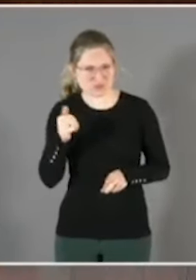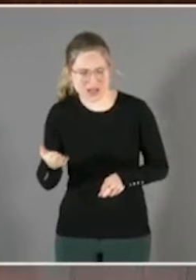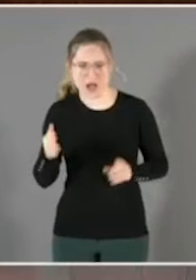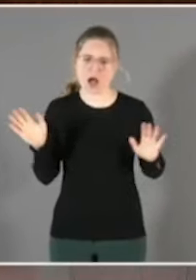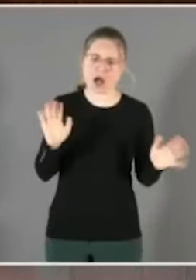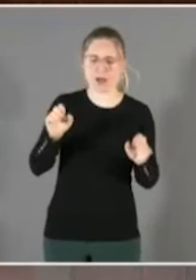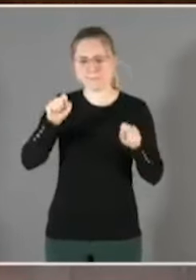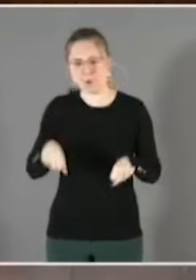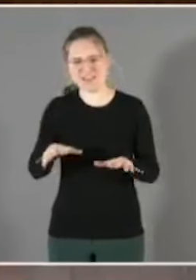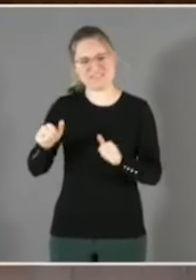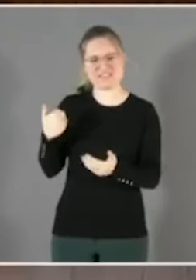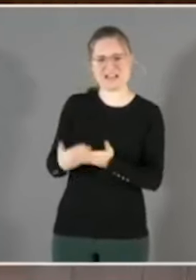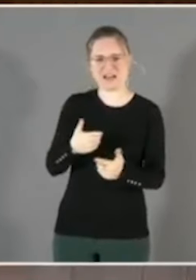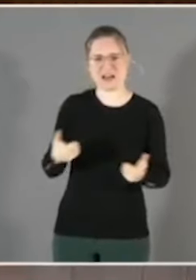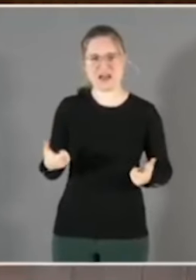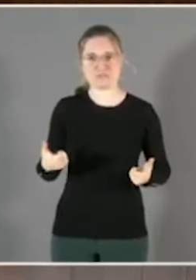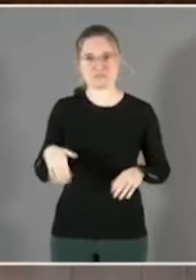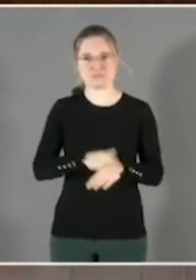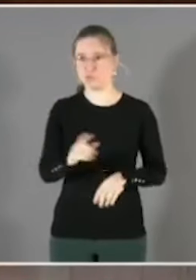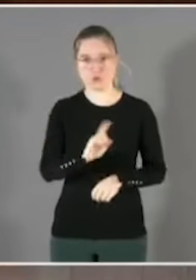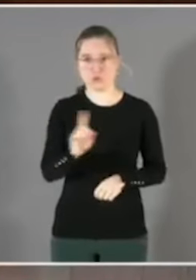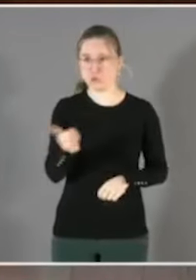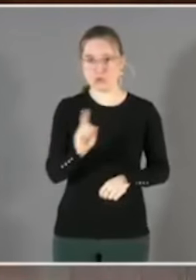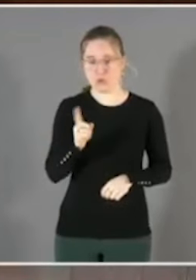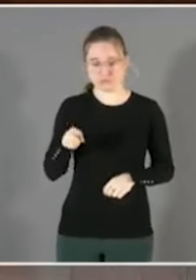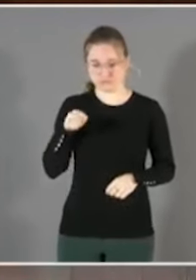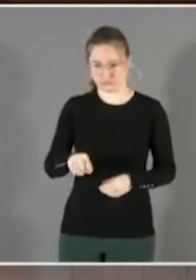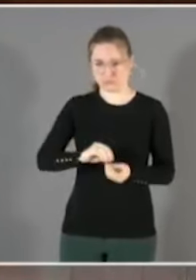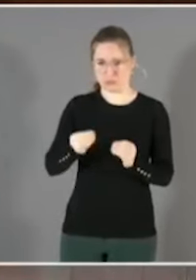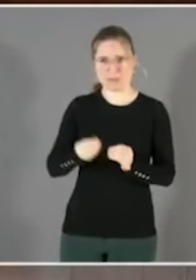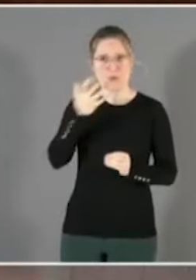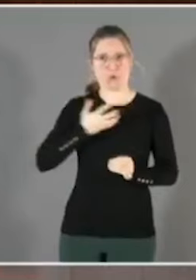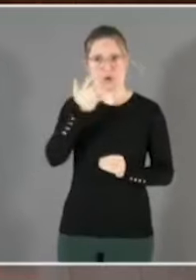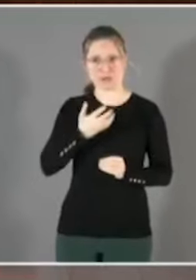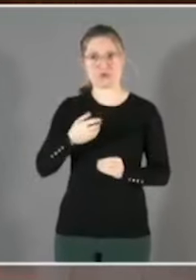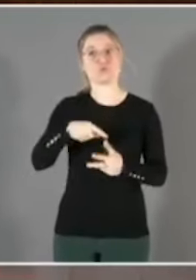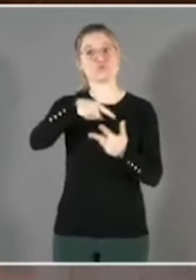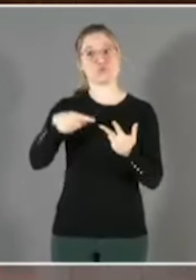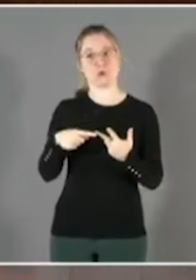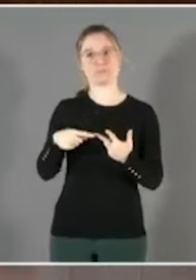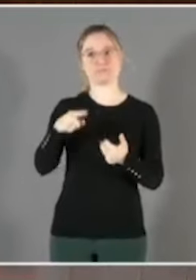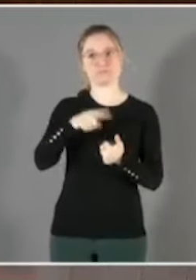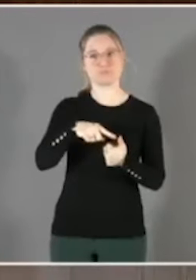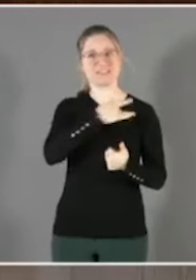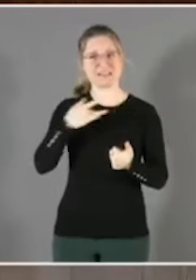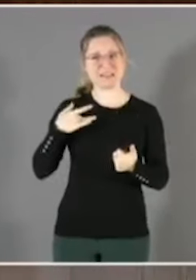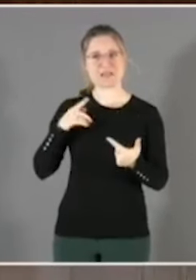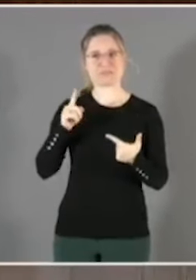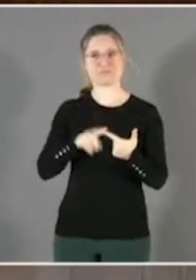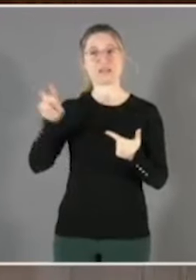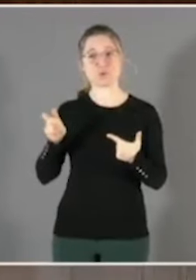désastre. Or, ce désastre, en réalité, il est triple. Il y un désastre sanitaire, écologique